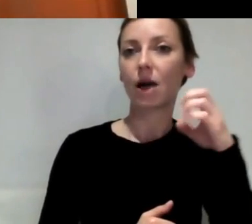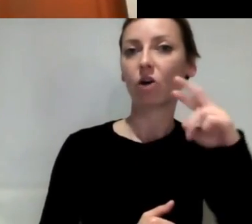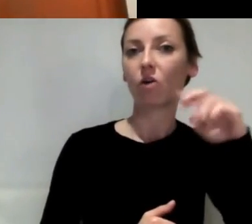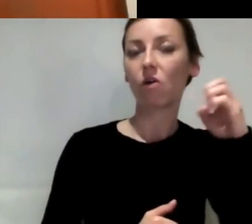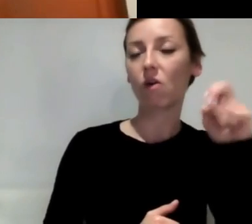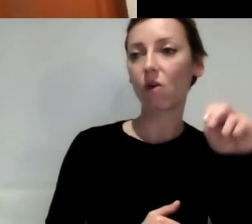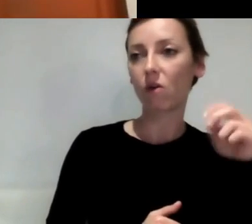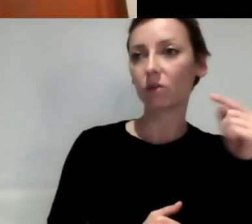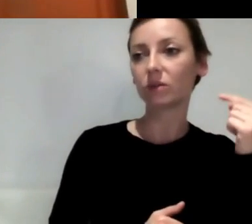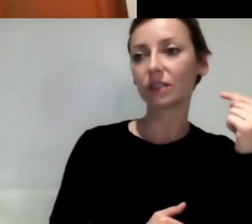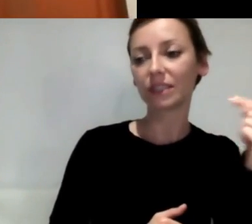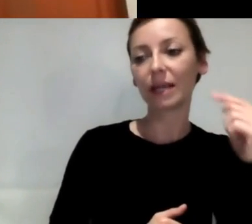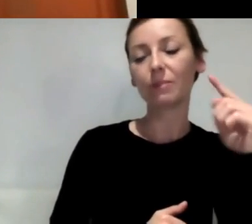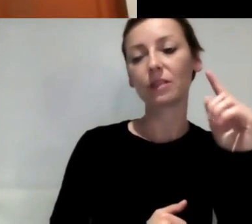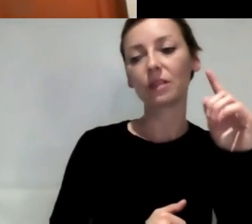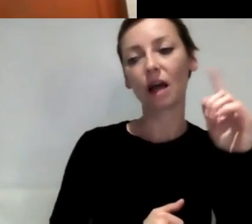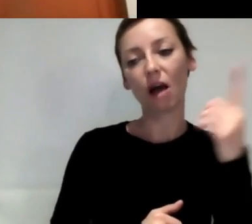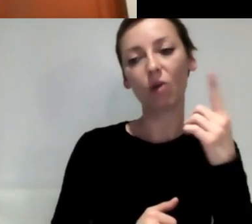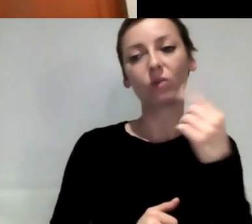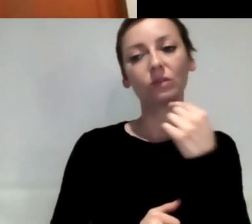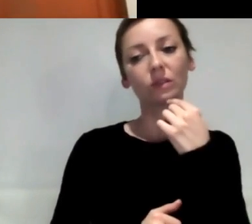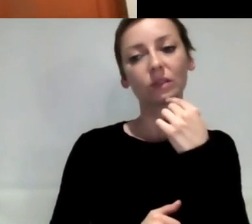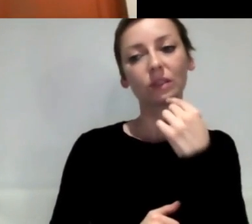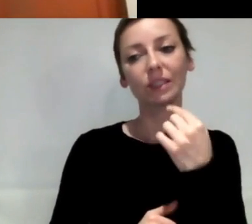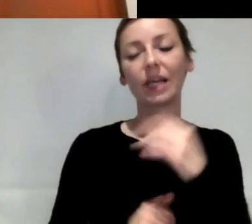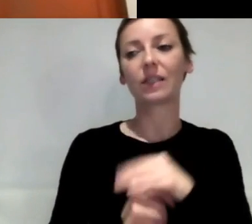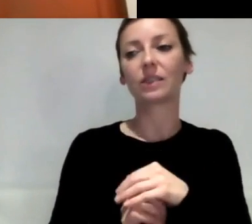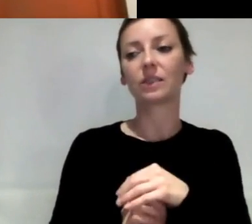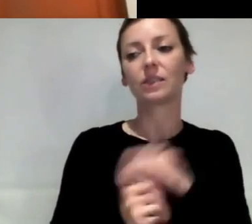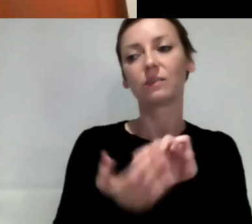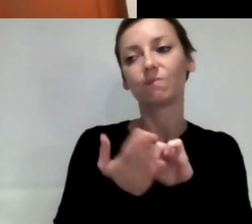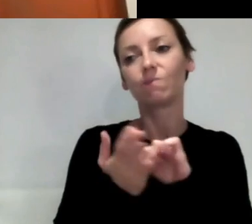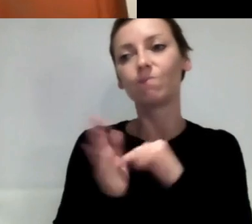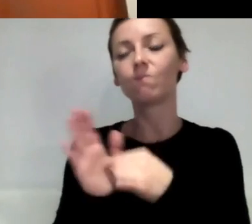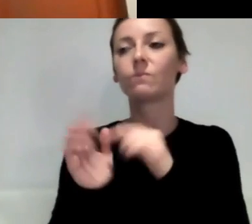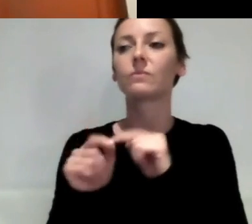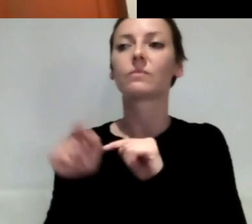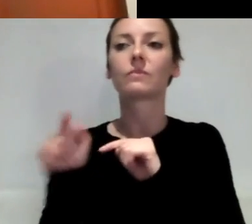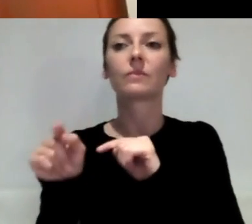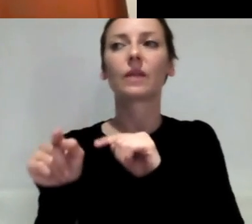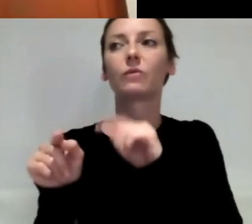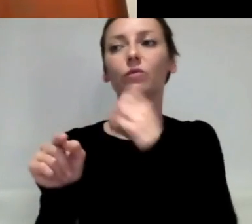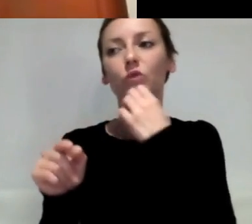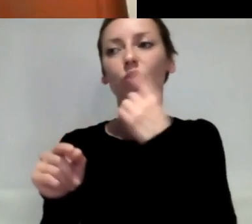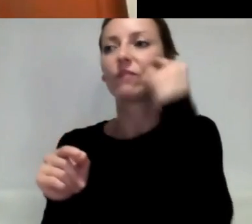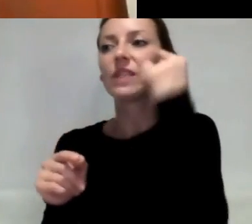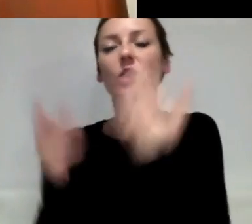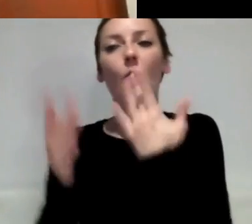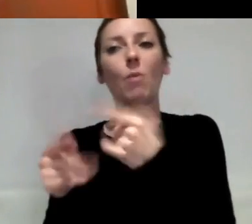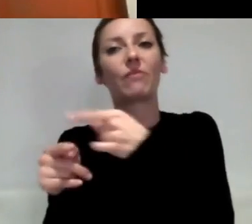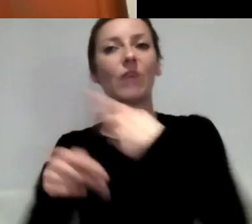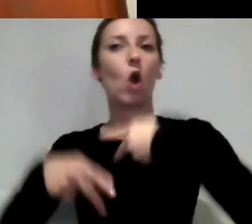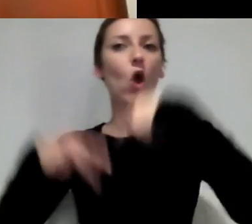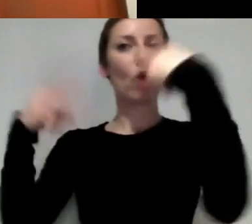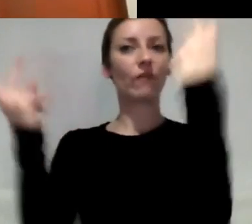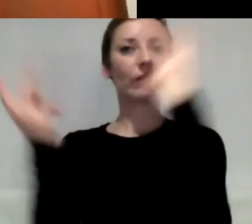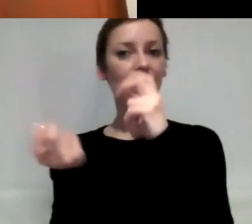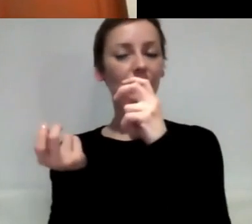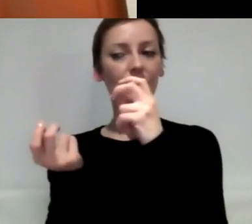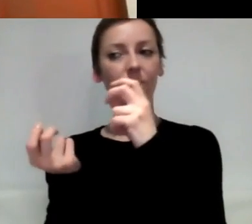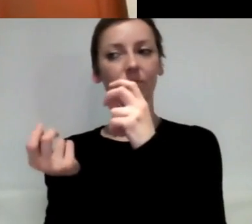sie wirklich öffentlich auch sagen können, wir sind zufrieden damit, wie das umgesetzt wird oder nicht. Das heißt, hier gibt es wirklich